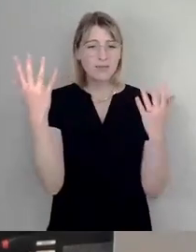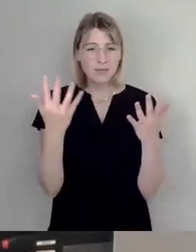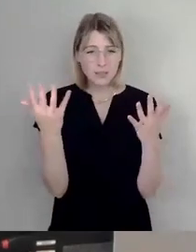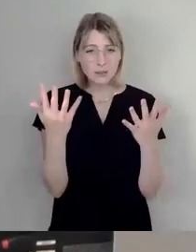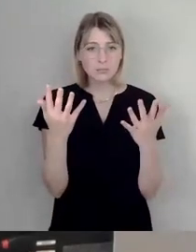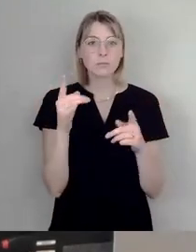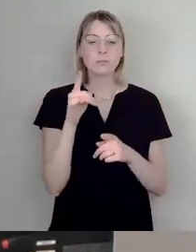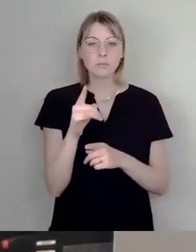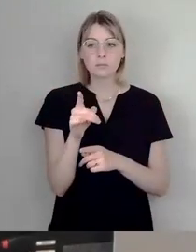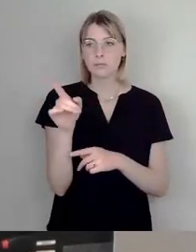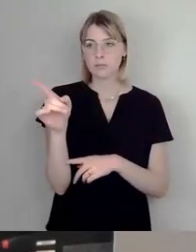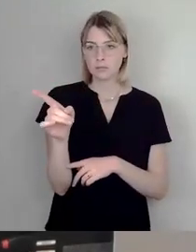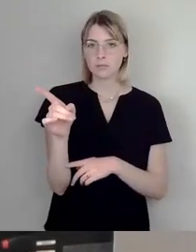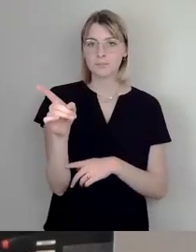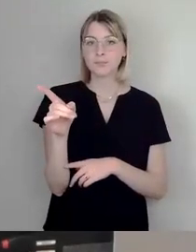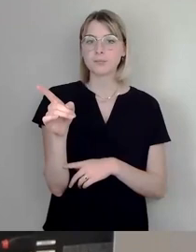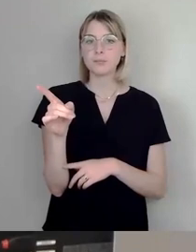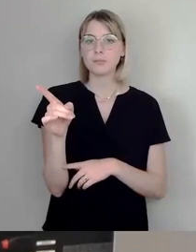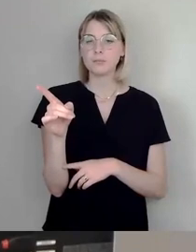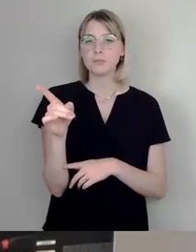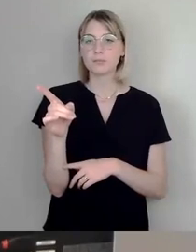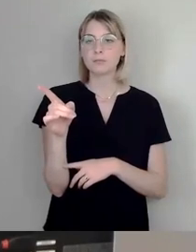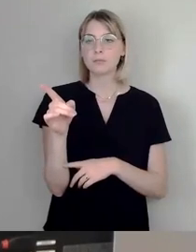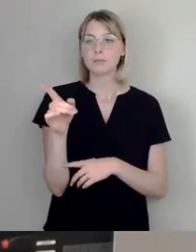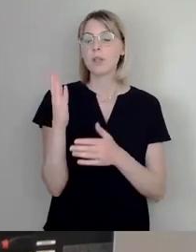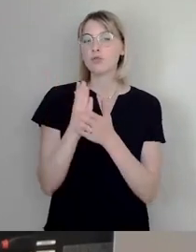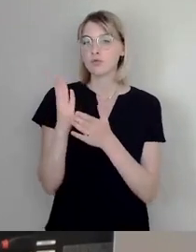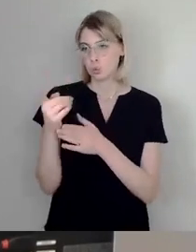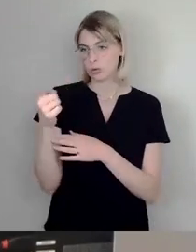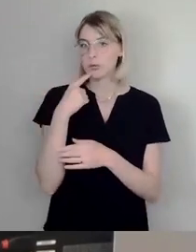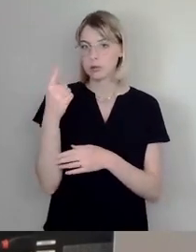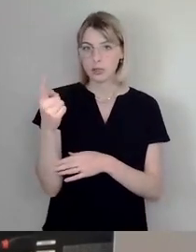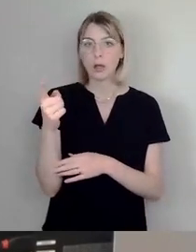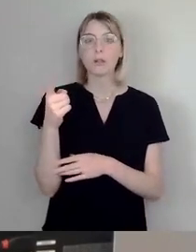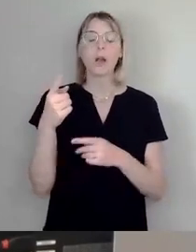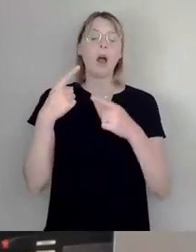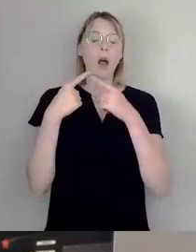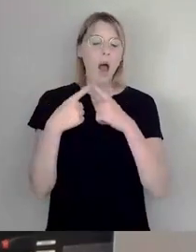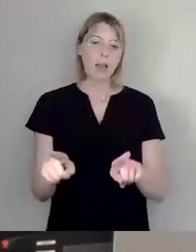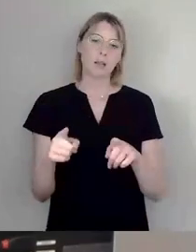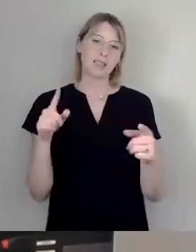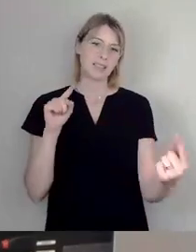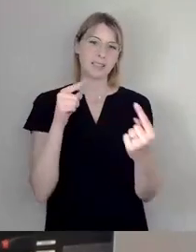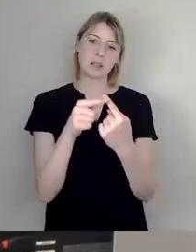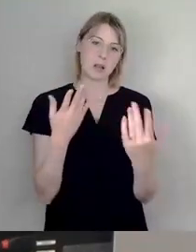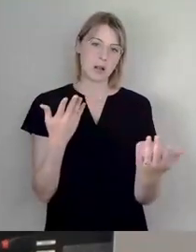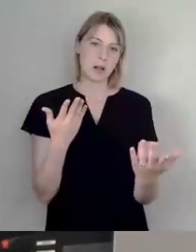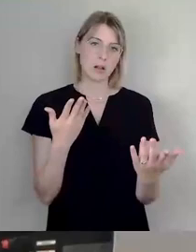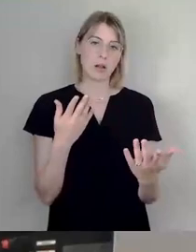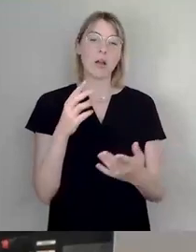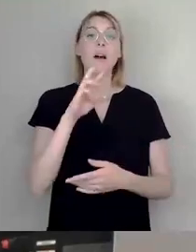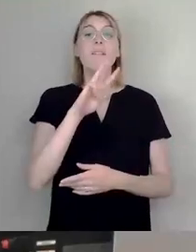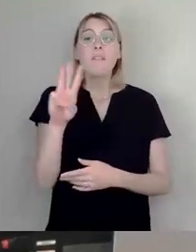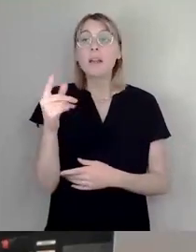ja gerade auch Münzen hingewiesen, eigentlich eine ganz andere Zielrichtung kam. Dass der Wirt den Antrag nicht